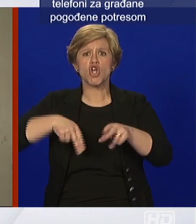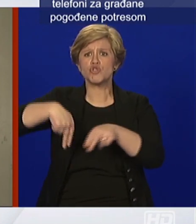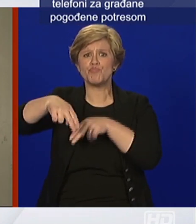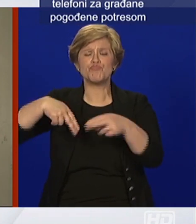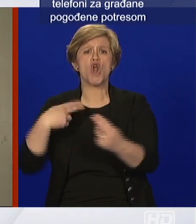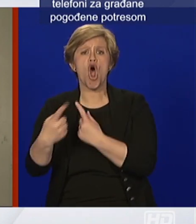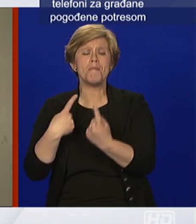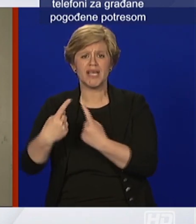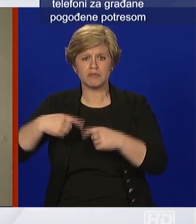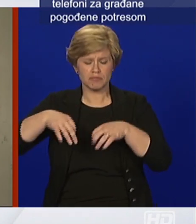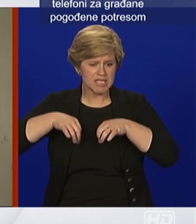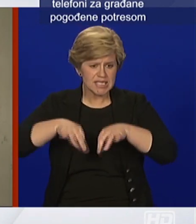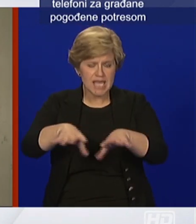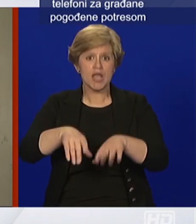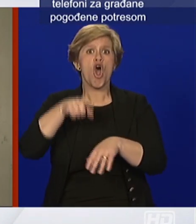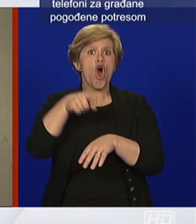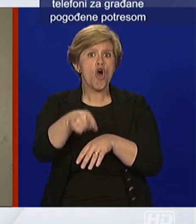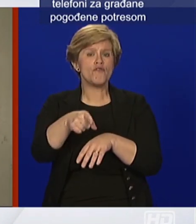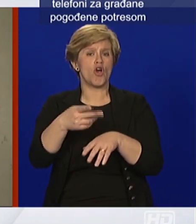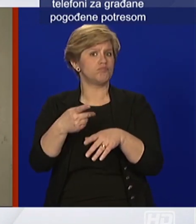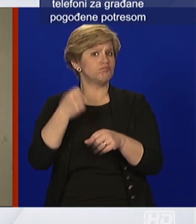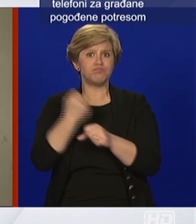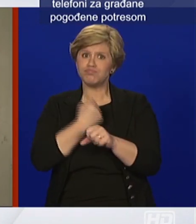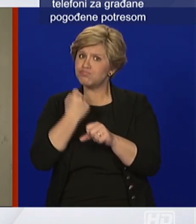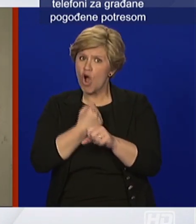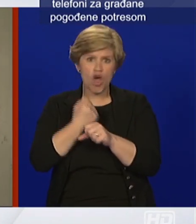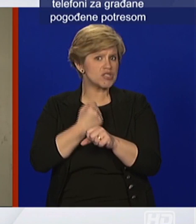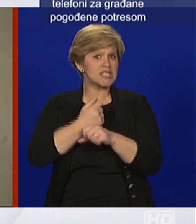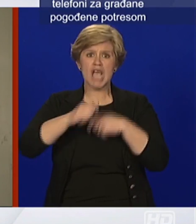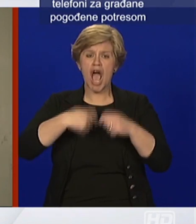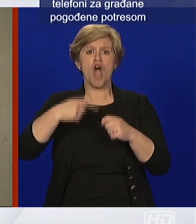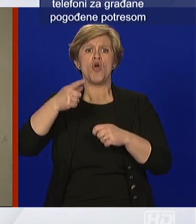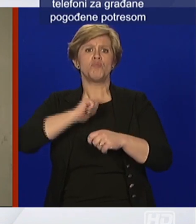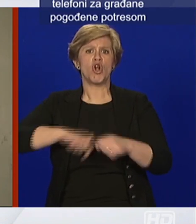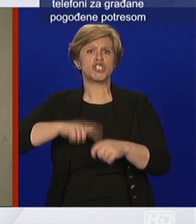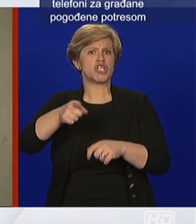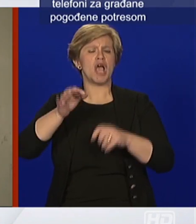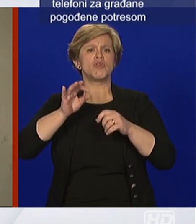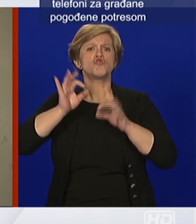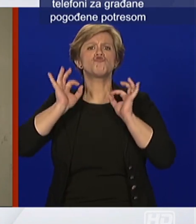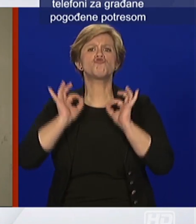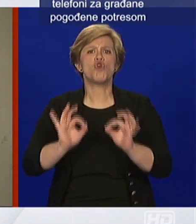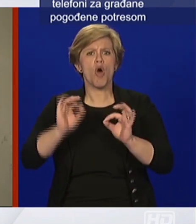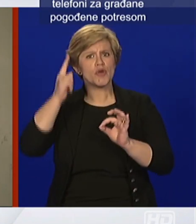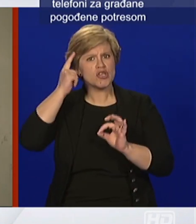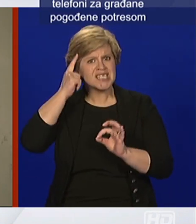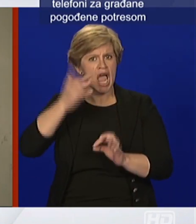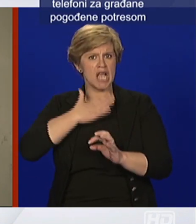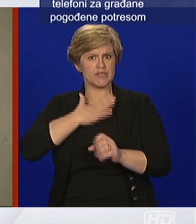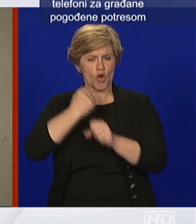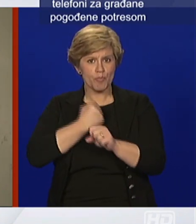ovo je posao za koje je policija vrlo dobro uvježbana i zbog toga to i teče